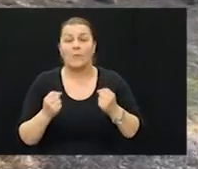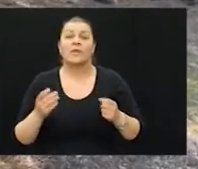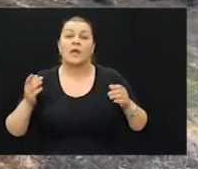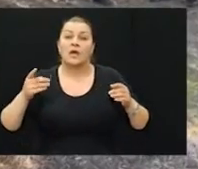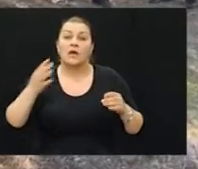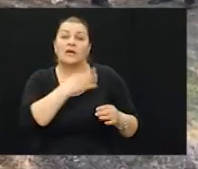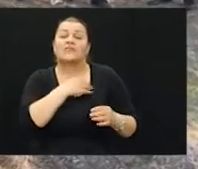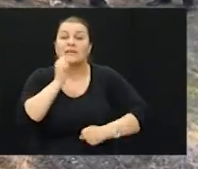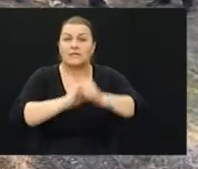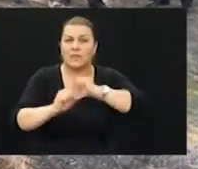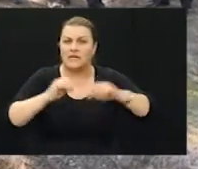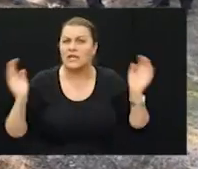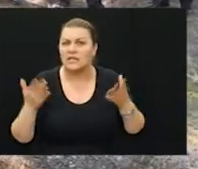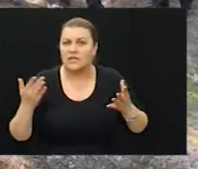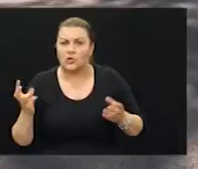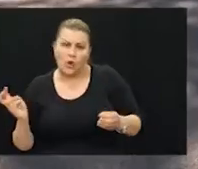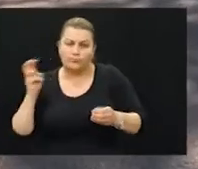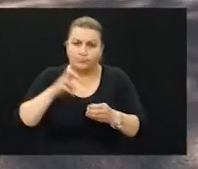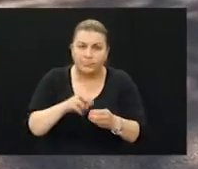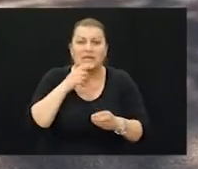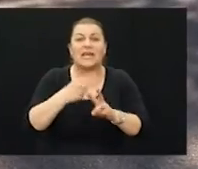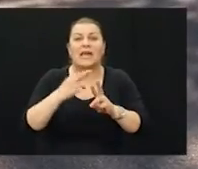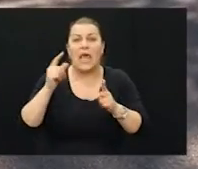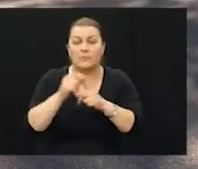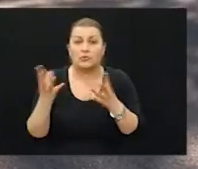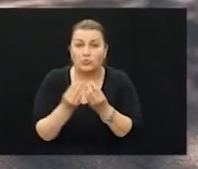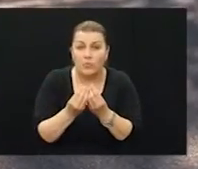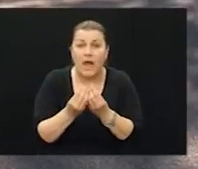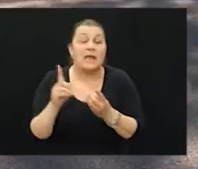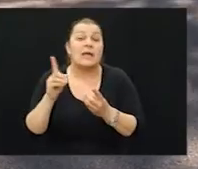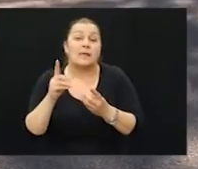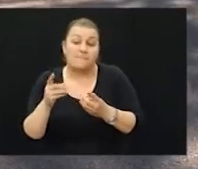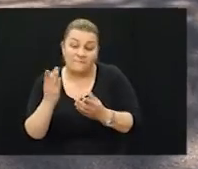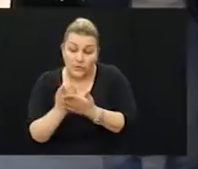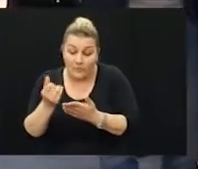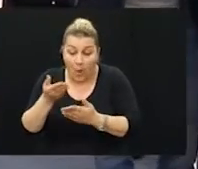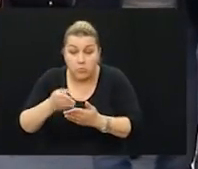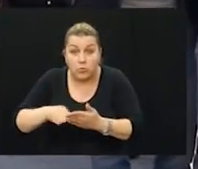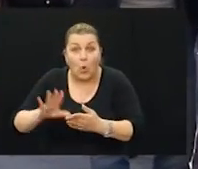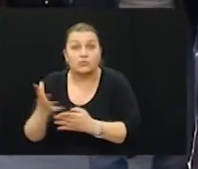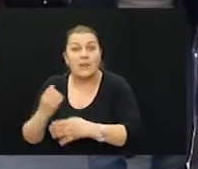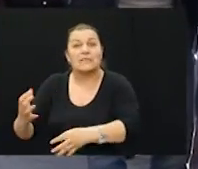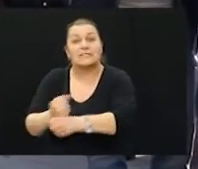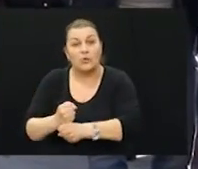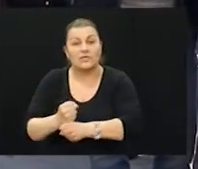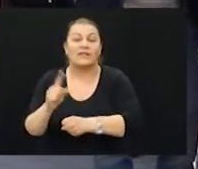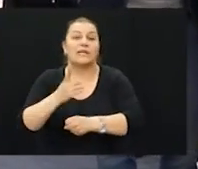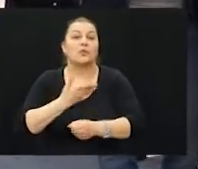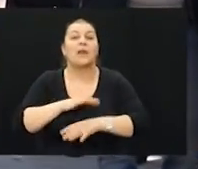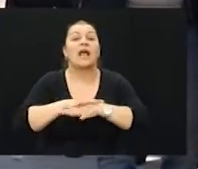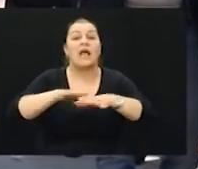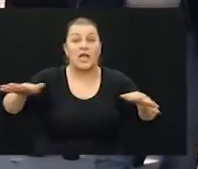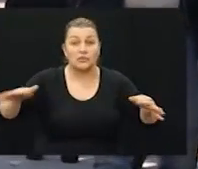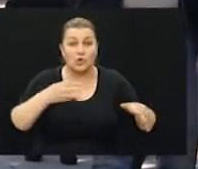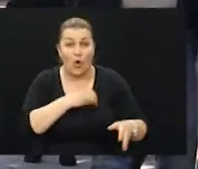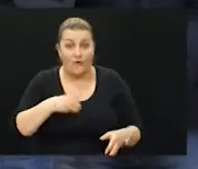hrvatskih branitelja, djelatnici HEP-a i civila koji su stanirali pukutinu na brane nije došlo do prave katastrofe. Neprijetelj koji se nalaze na području